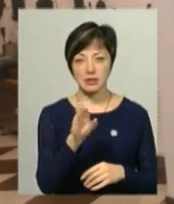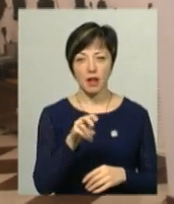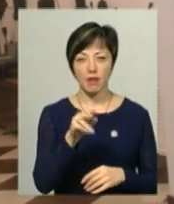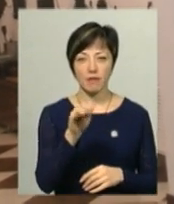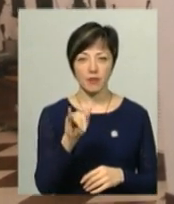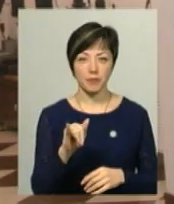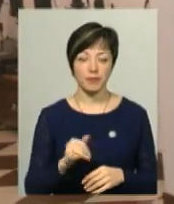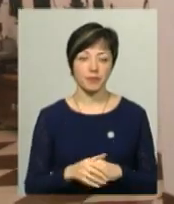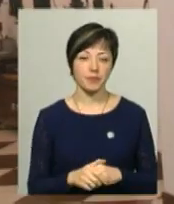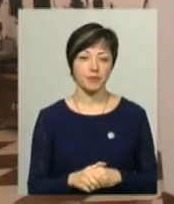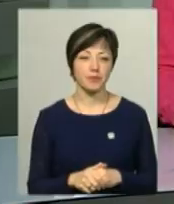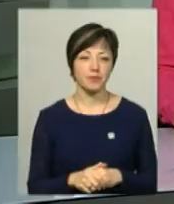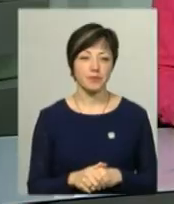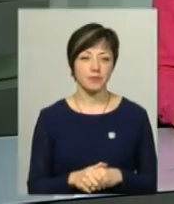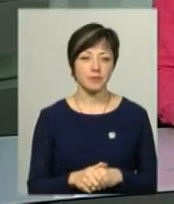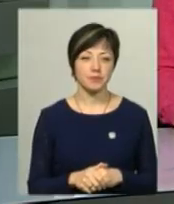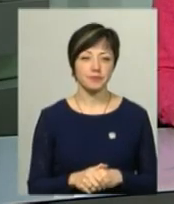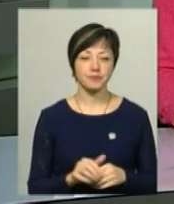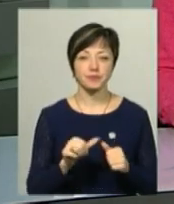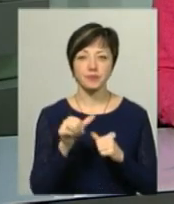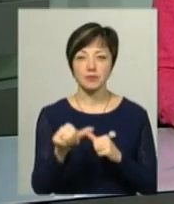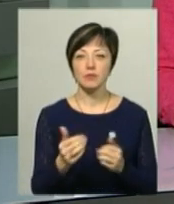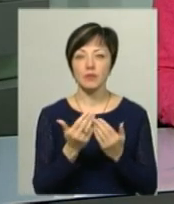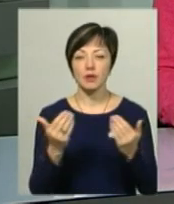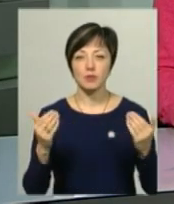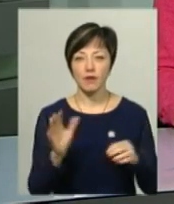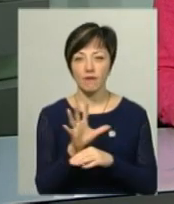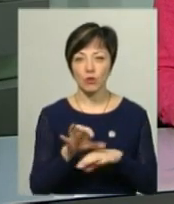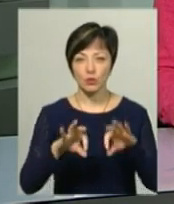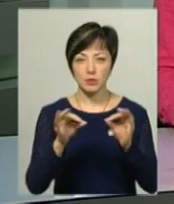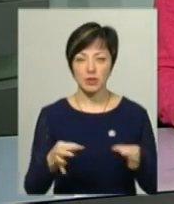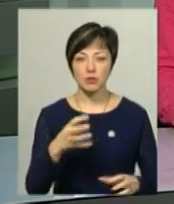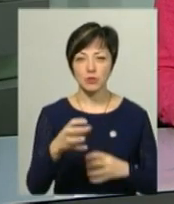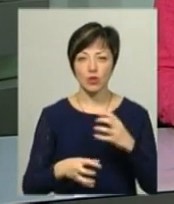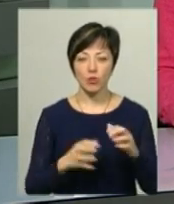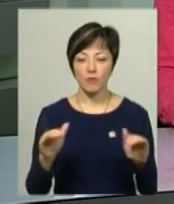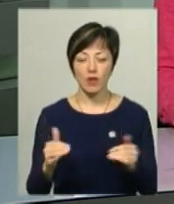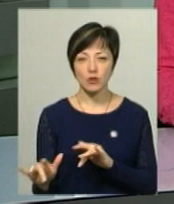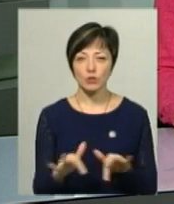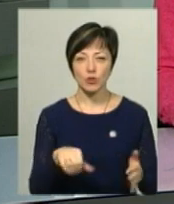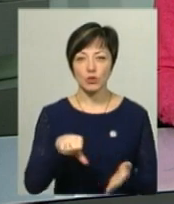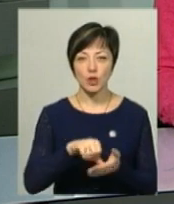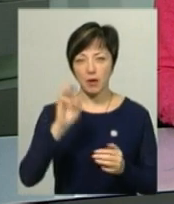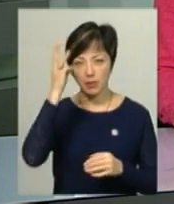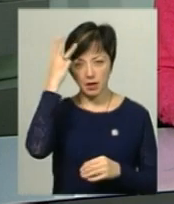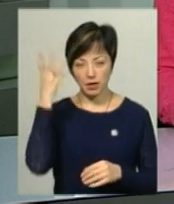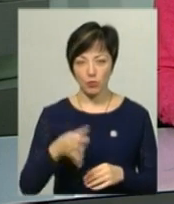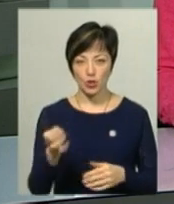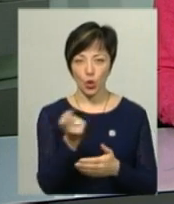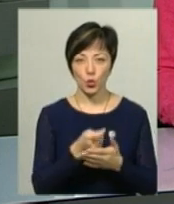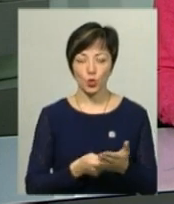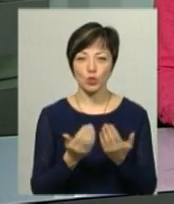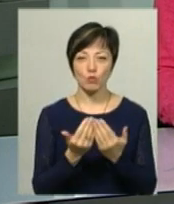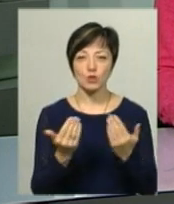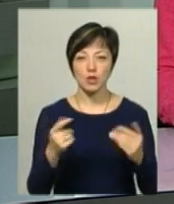зроблено це фото. Окрім музею студії фотомистецтва, у міжнародному флешмобі бере участь і Хмельницький обласний художній